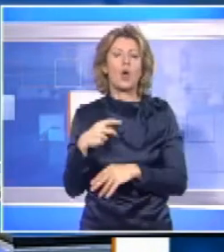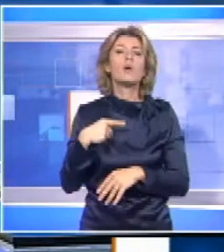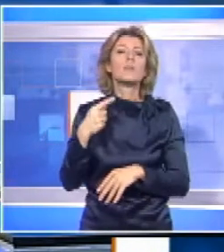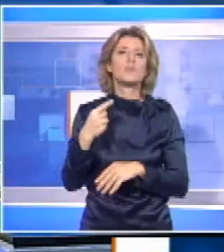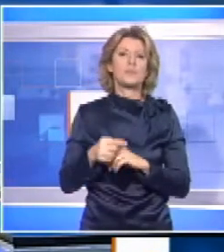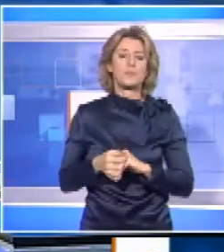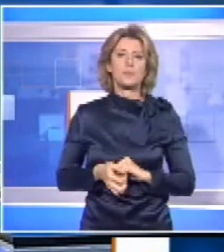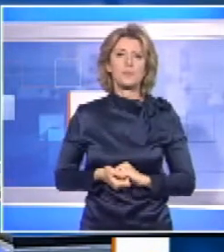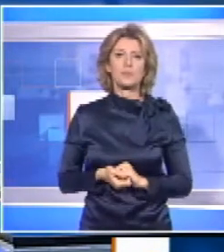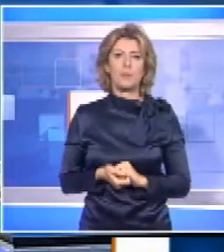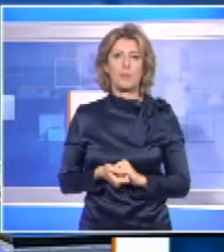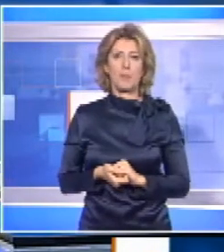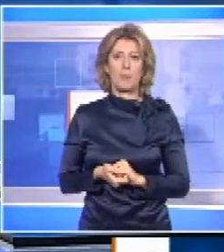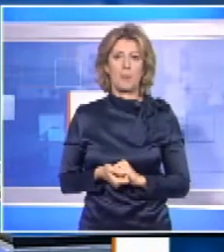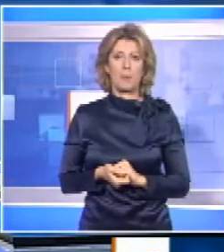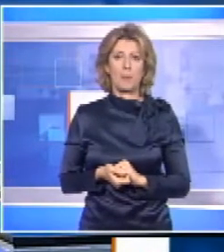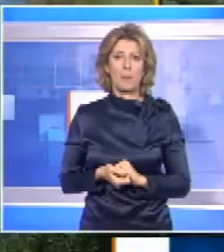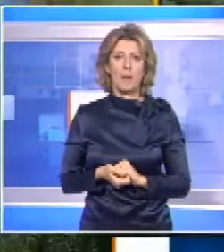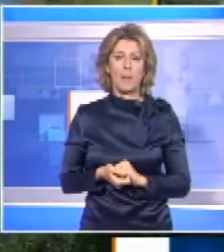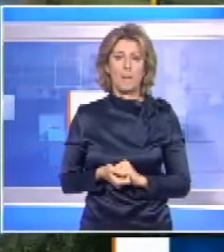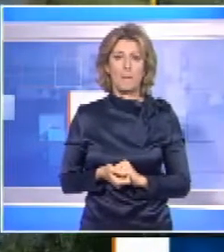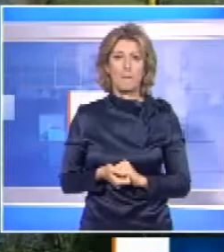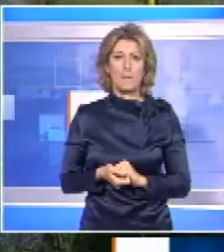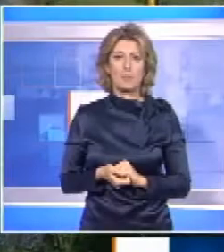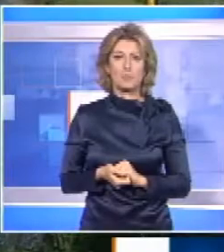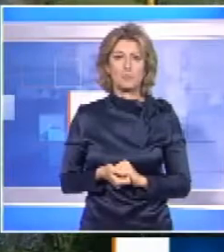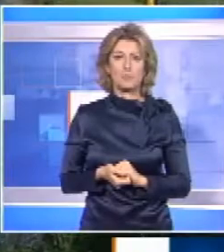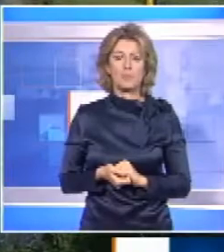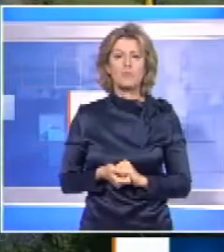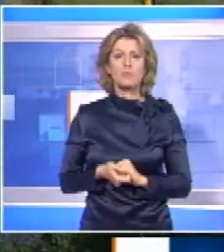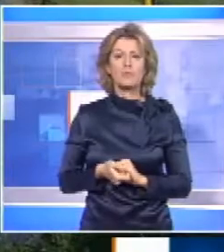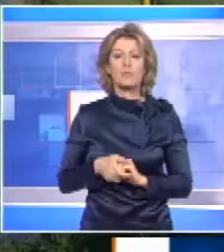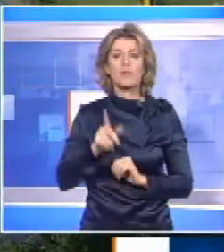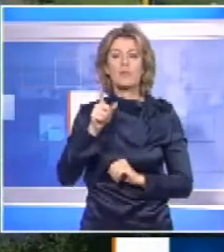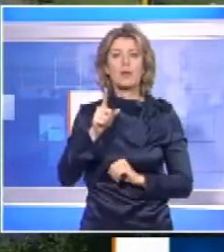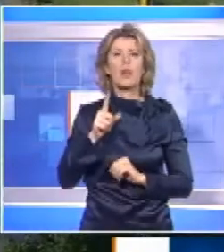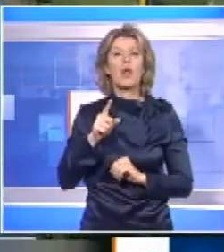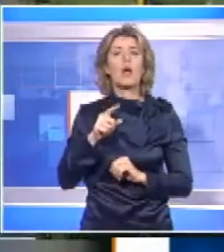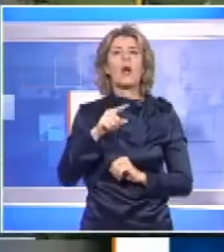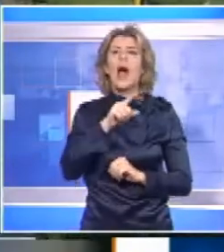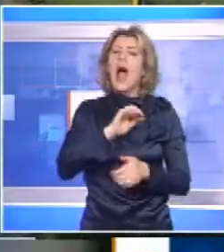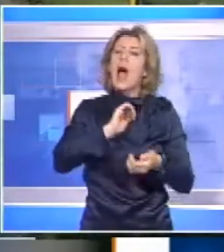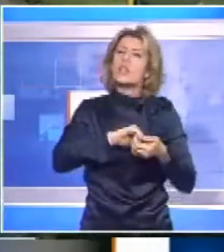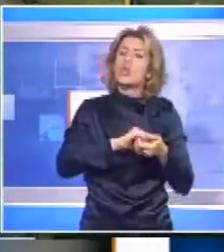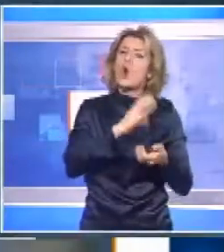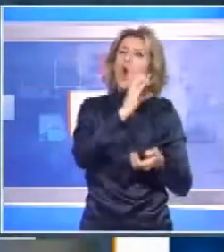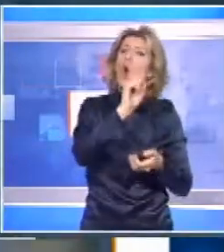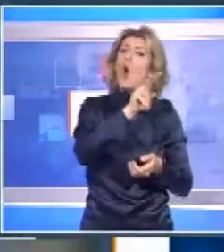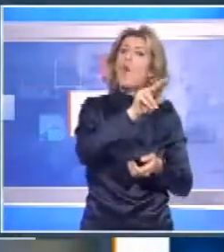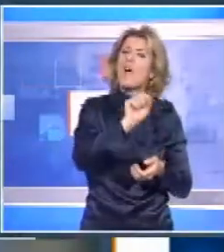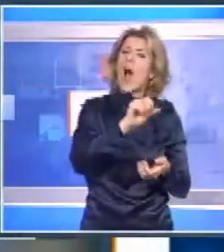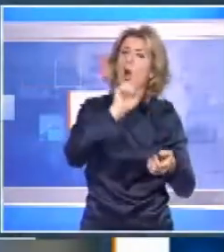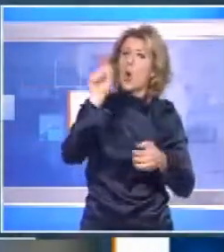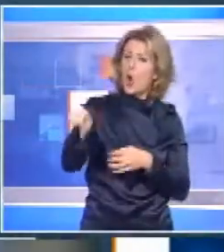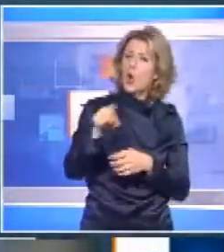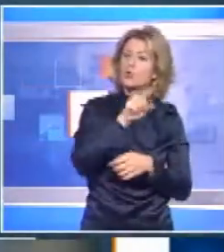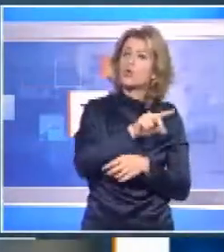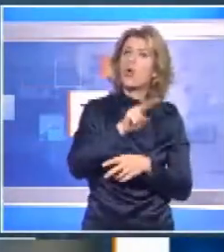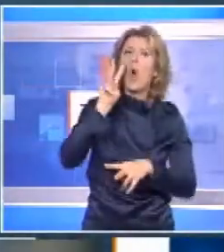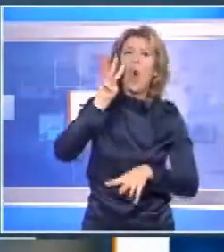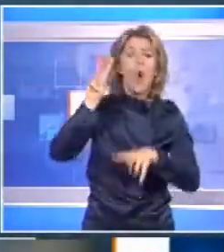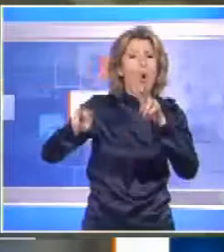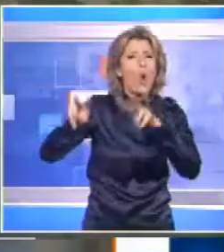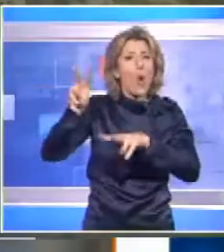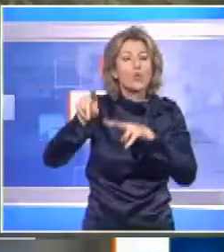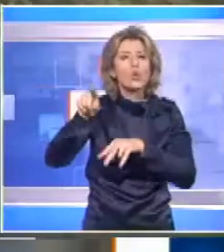argomentazioni con Rino Cardone. La tesi avanzata dall'associazione Cova Contro di controlli da essa